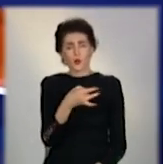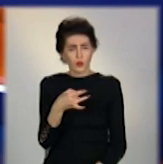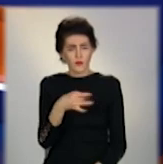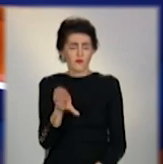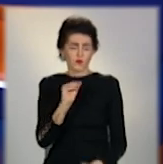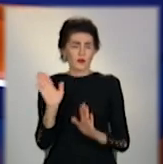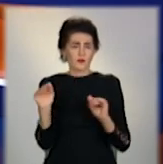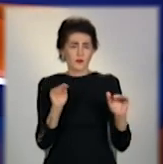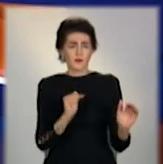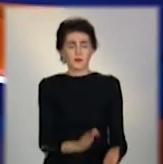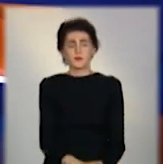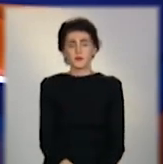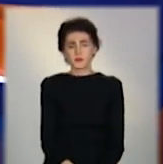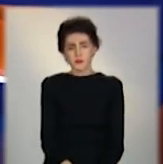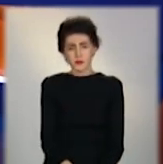На все добре.